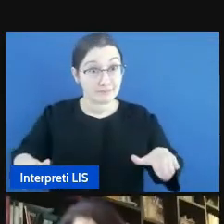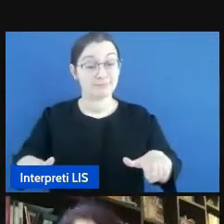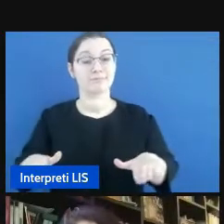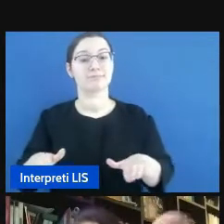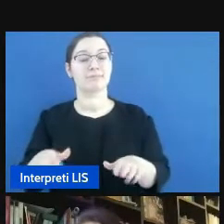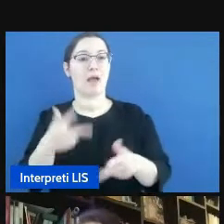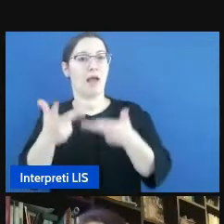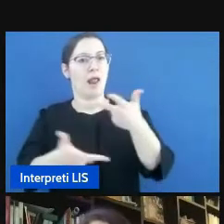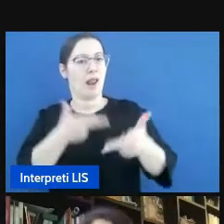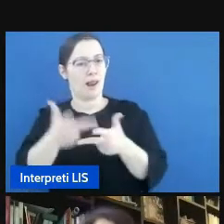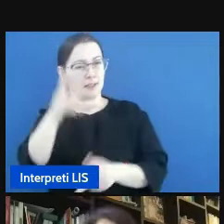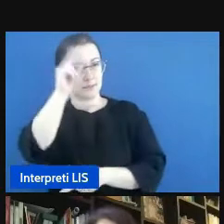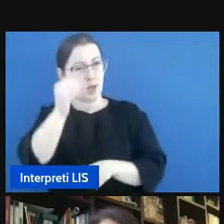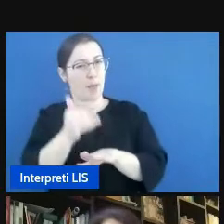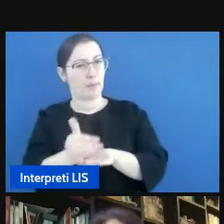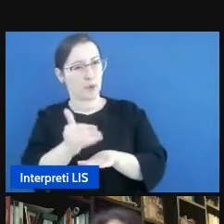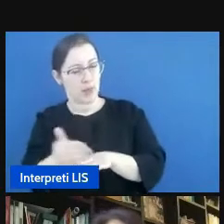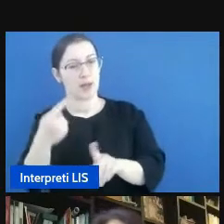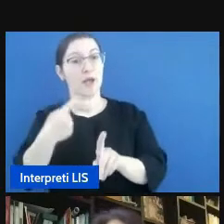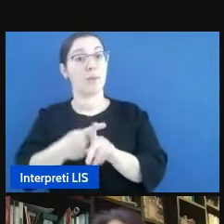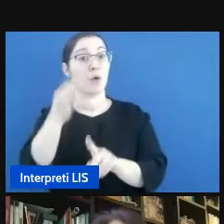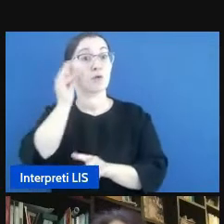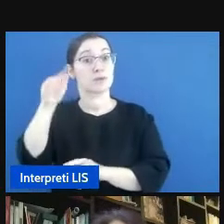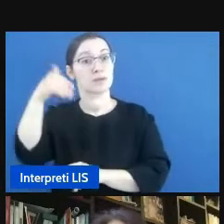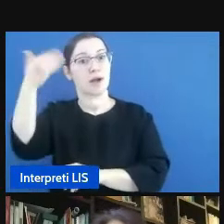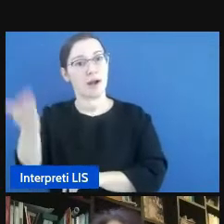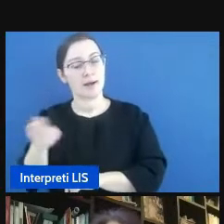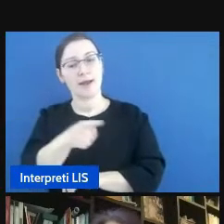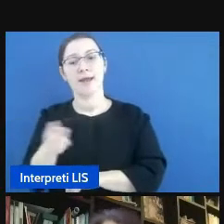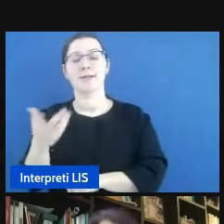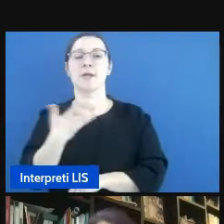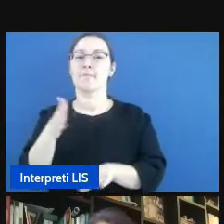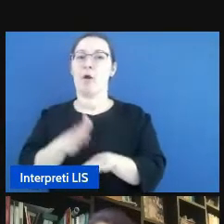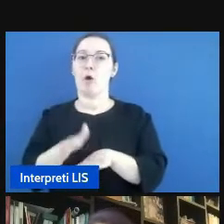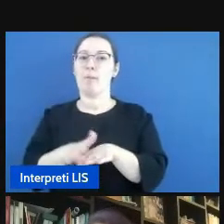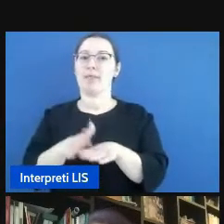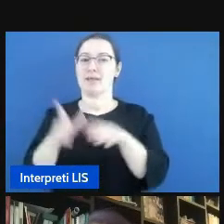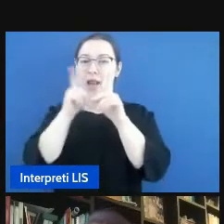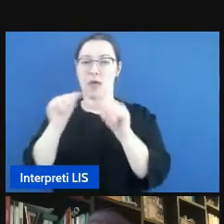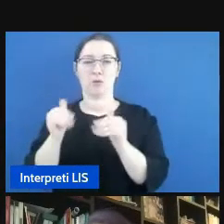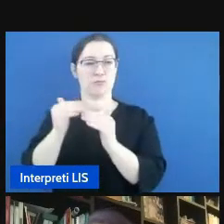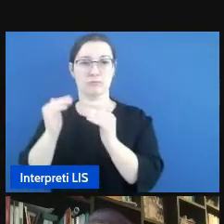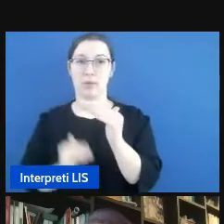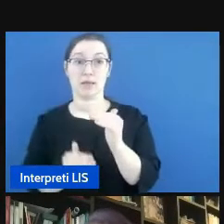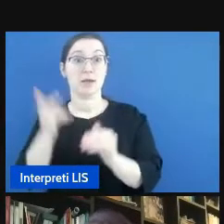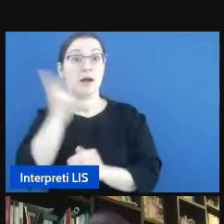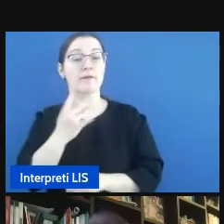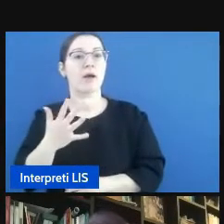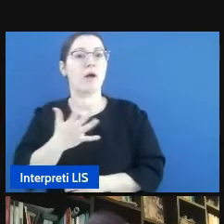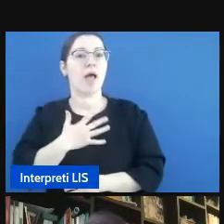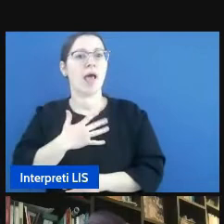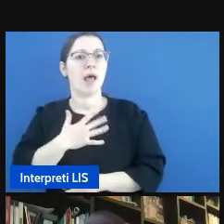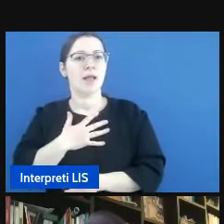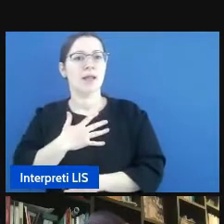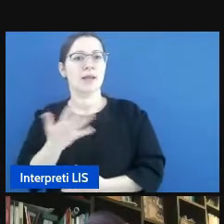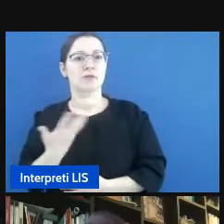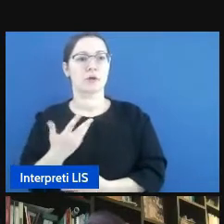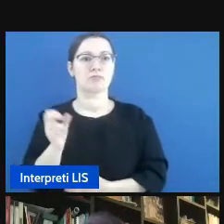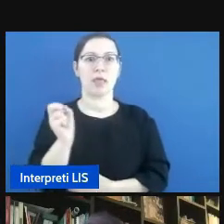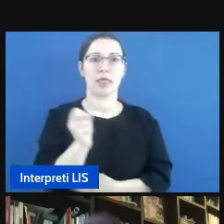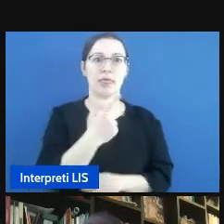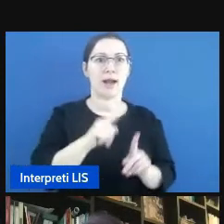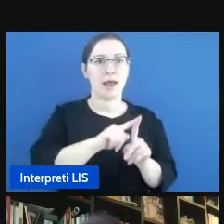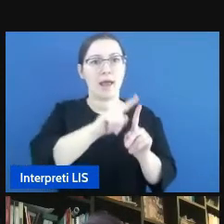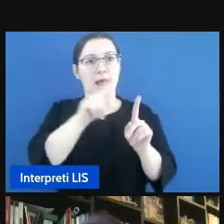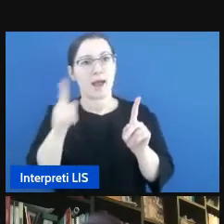mostravano una competenza linguistica molto bassa nonostante l'età fosse compresa tra i 13, 15 e 24